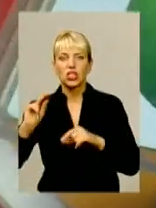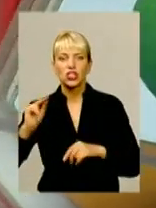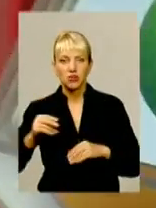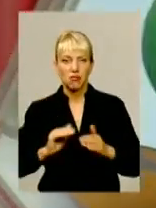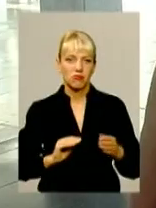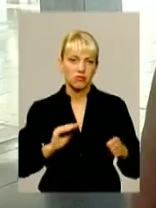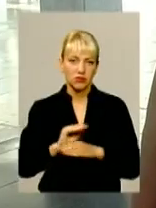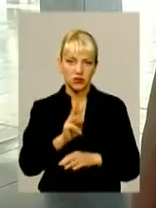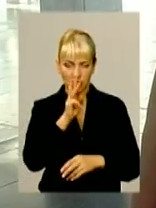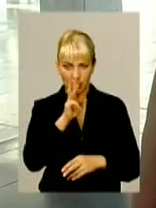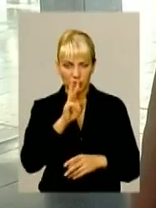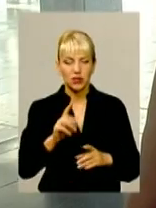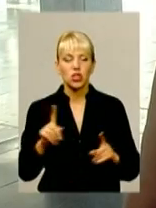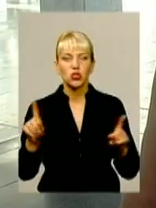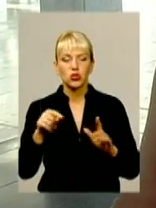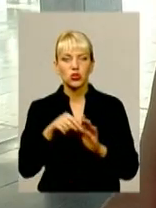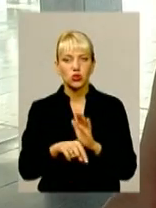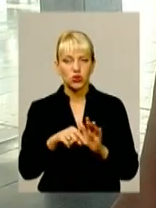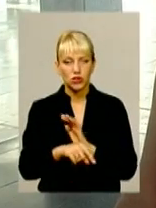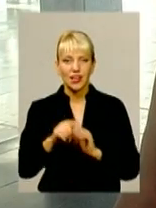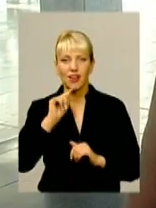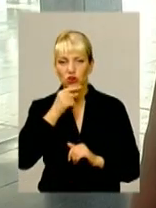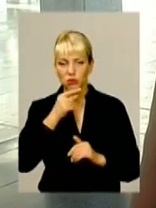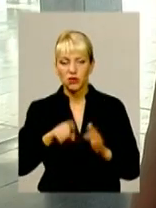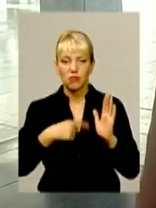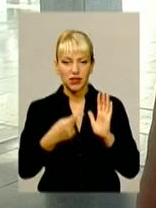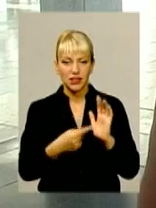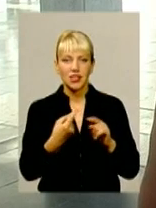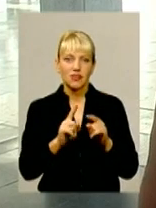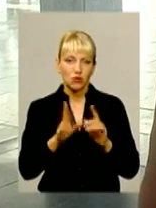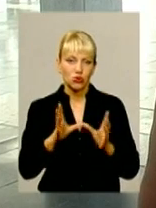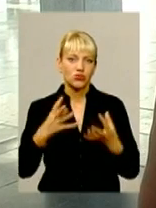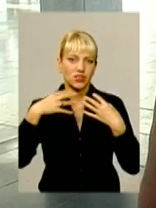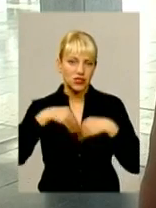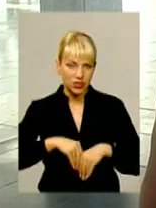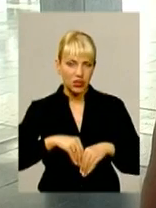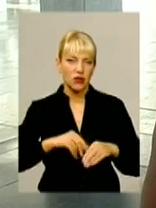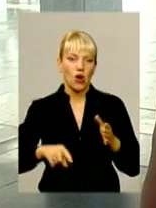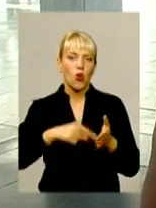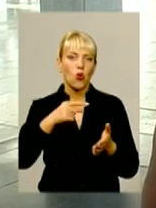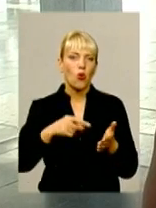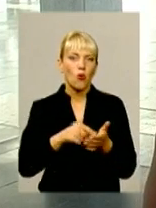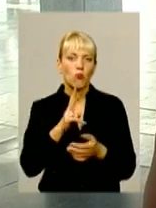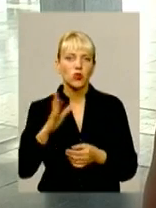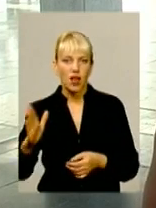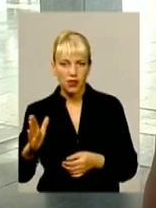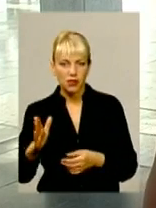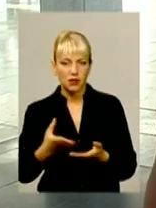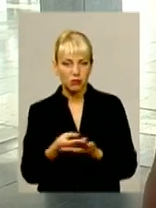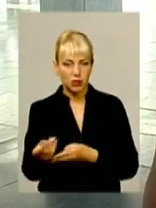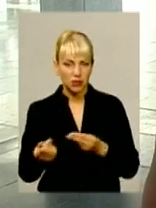питань, то фактично це підвищення однозначно з'їздиться тими підвищенням комунальних